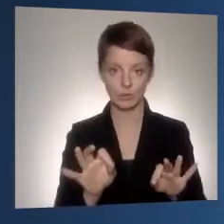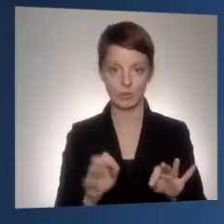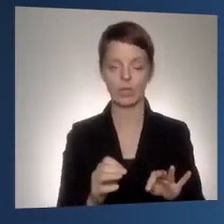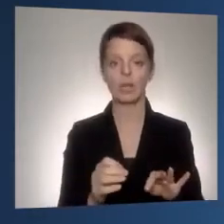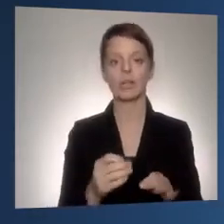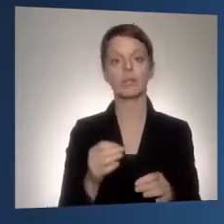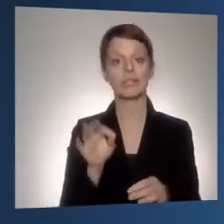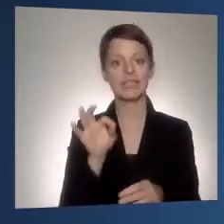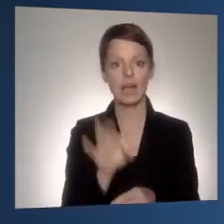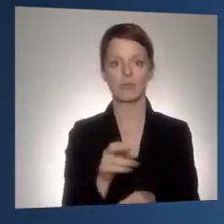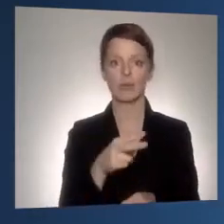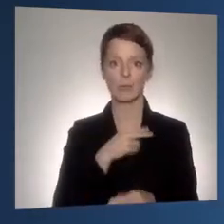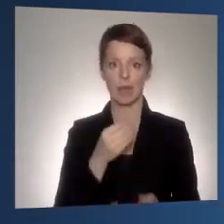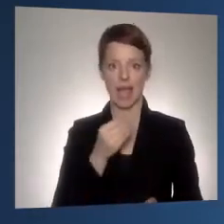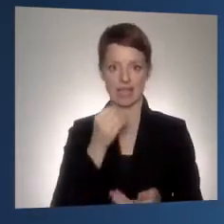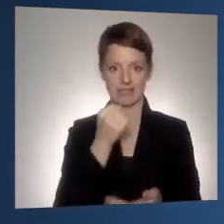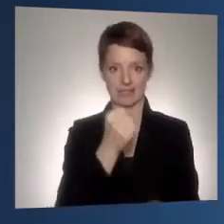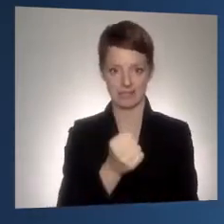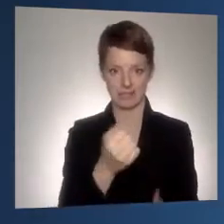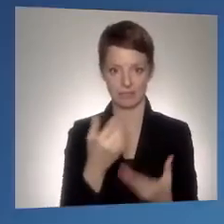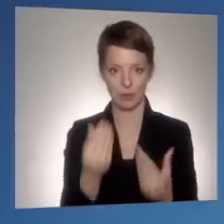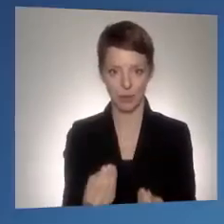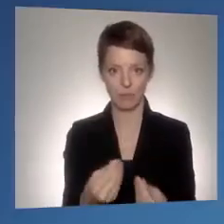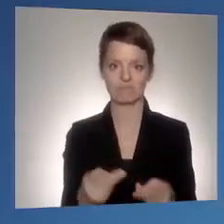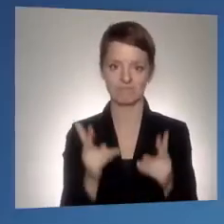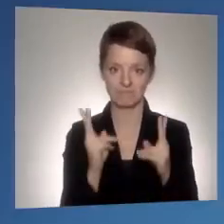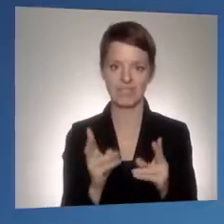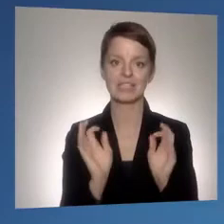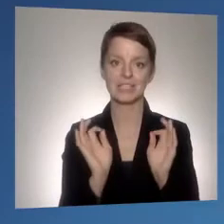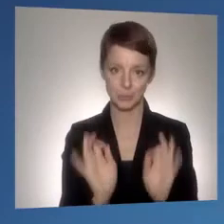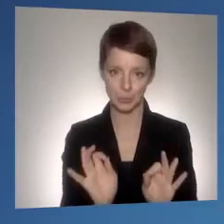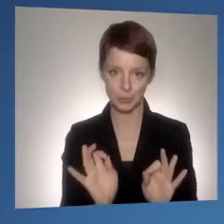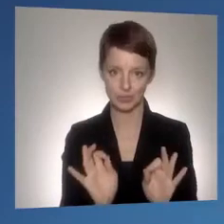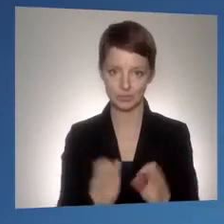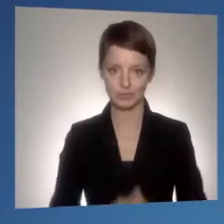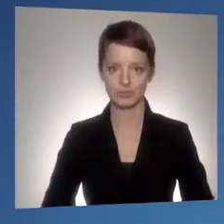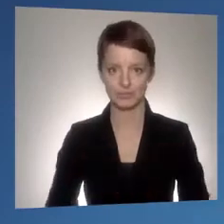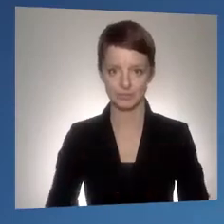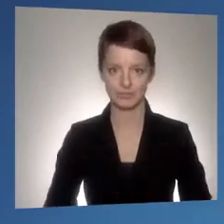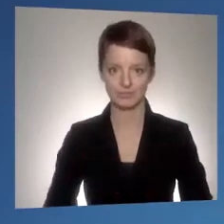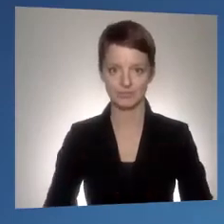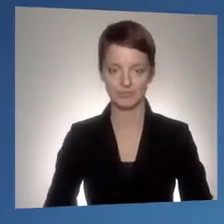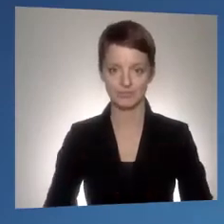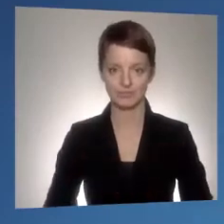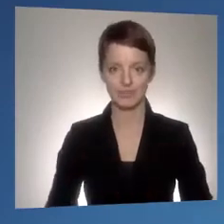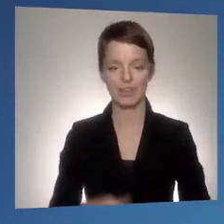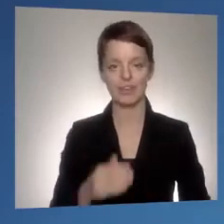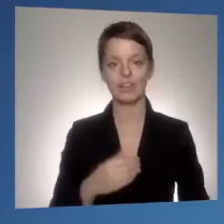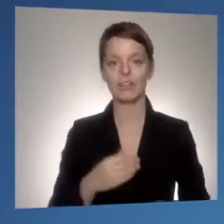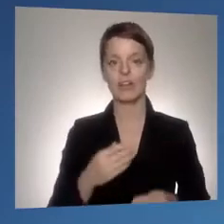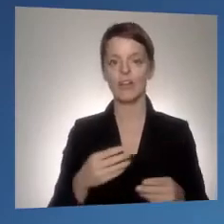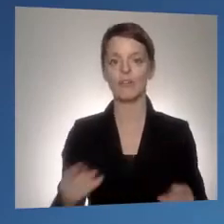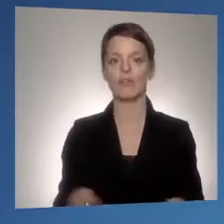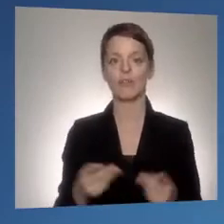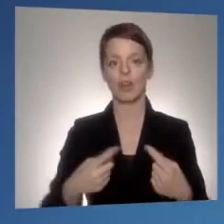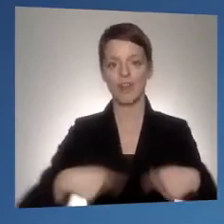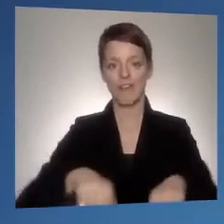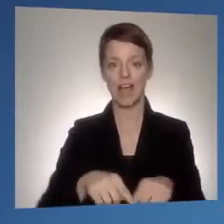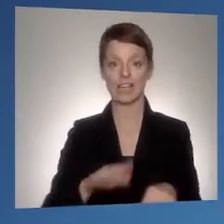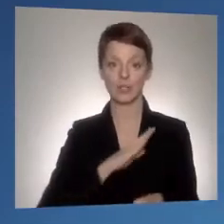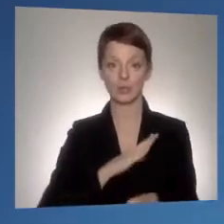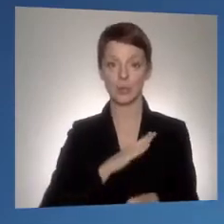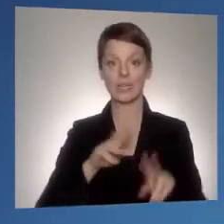werden, ist richtig gut. Ich gratuliere dem Förderverein der Schulen in Ehringerfeld zur